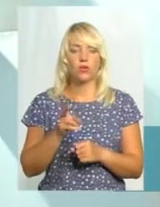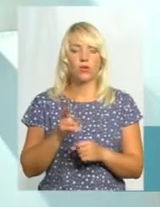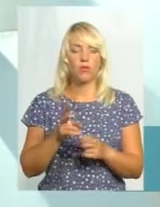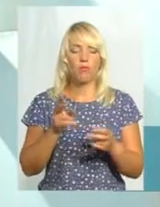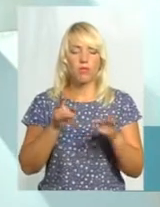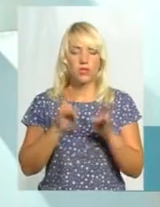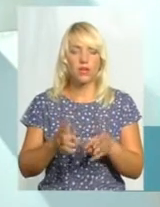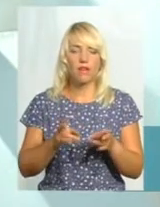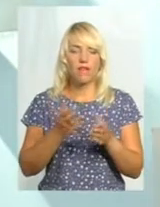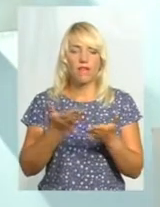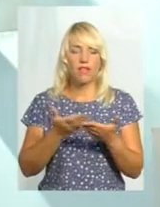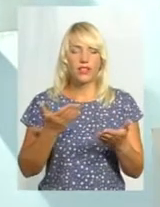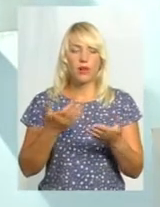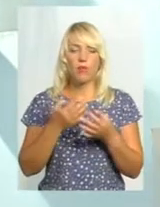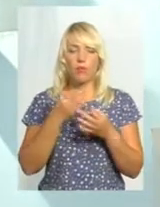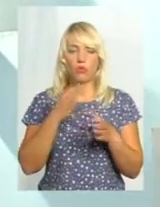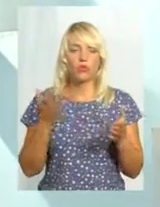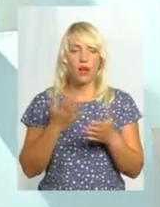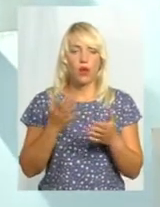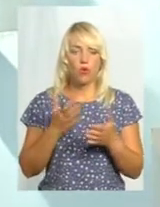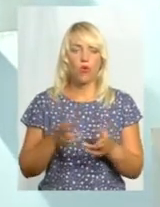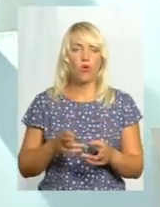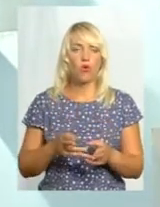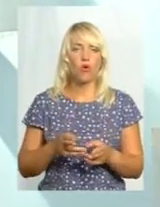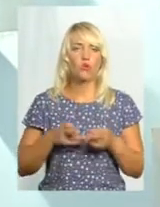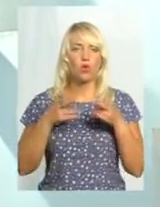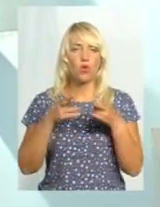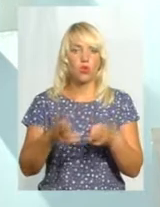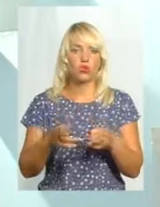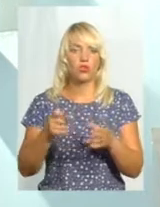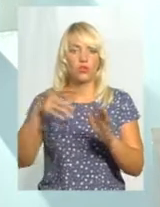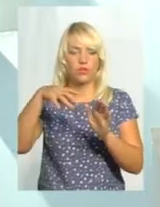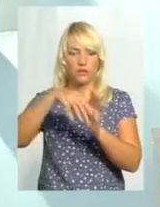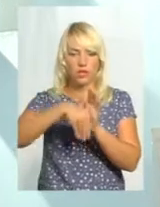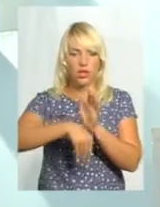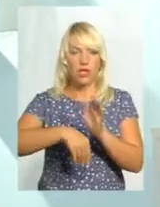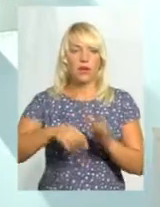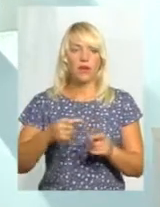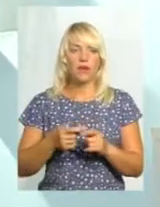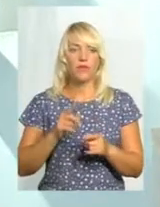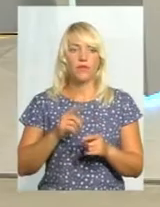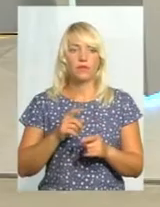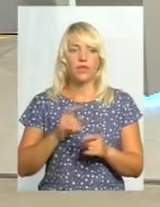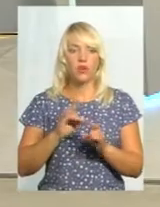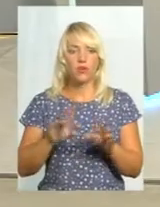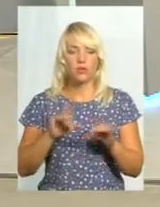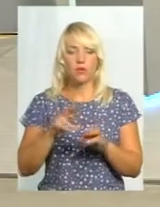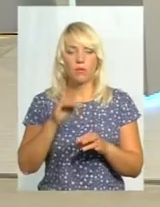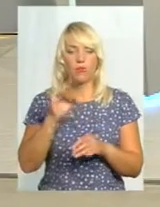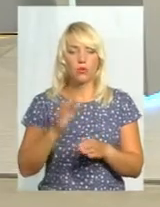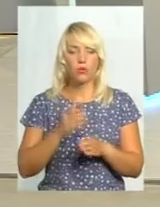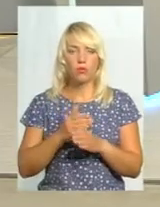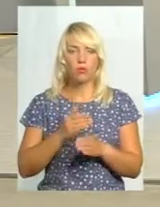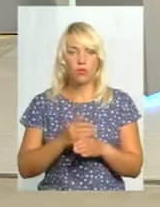злочину, в тому числі і від злочину, пов'язаного з торгівною людьми. І розповідаємо про те, які види допомоги ці люди можуть отримати. І лише після того,